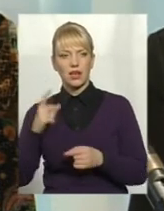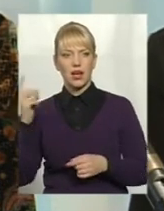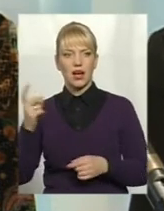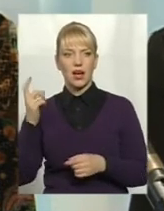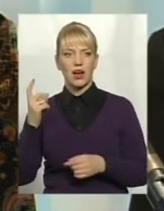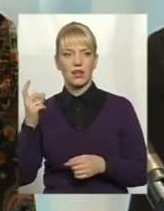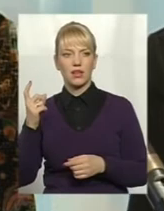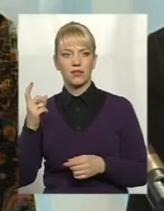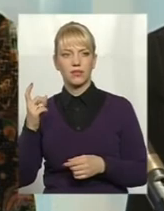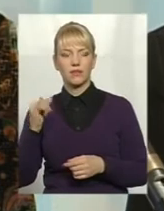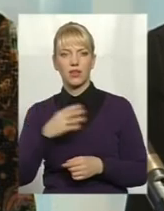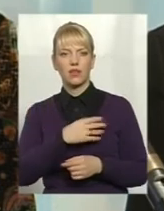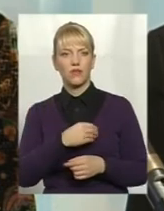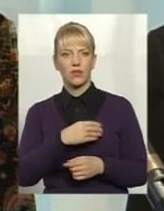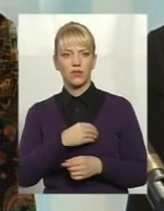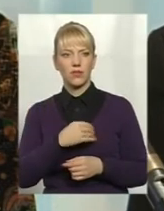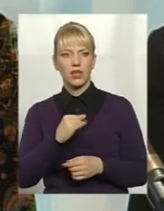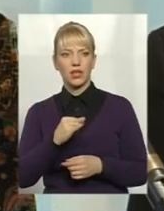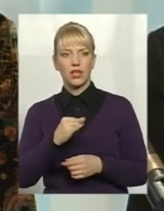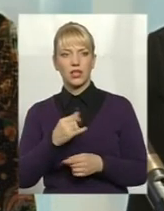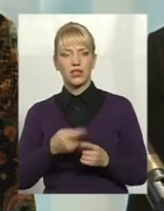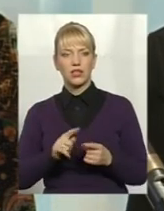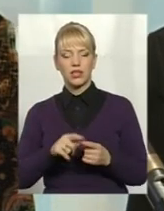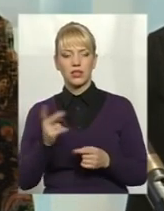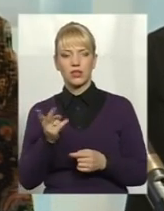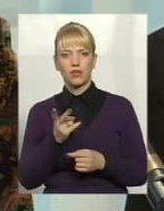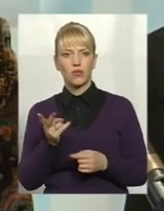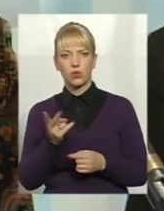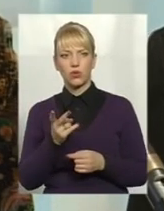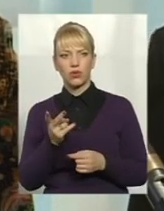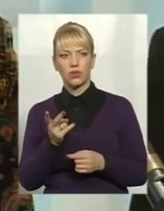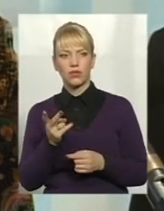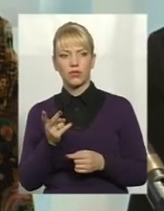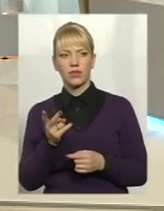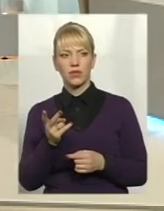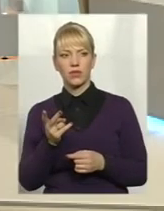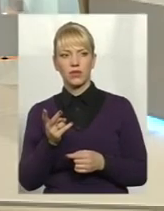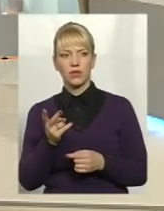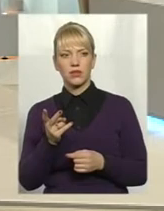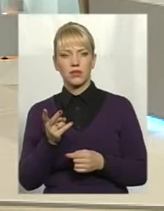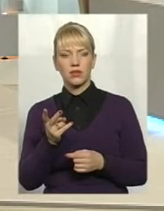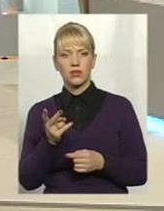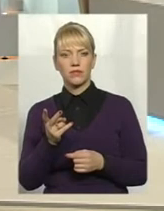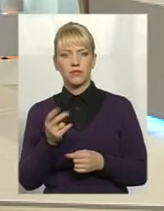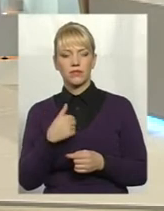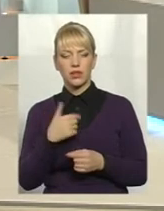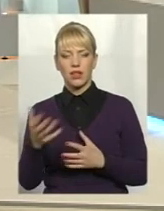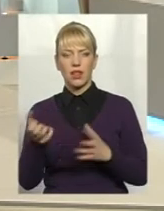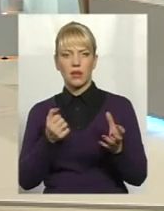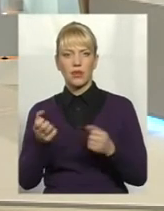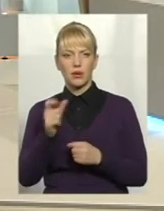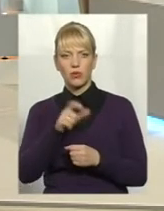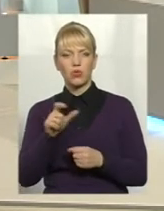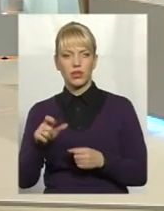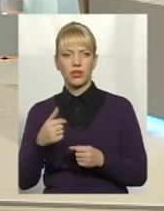і Львів. І з цих двох політихів набираємо людей. Тепер у нас